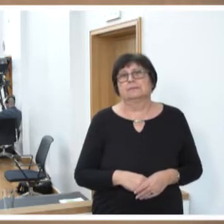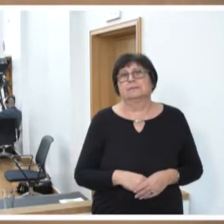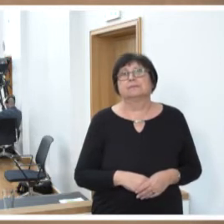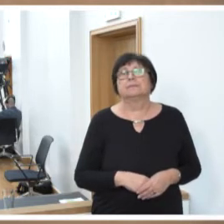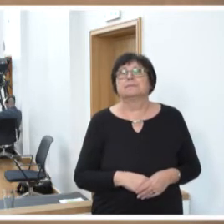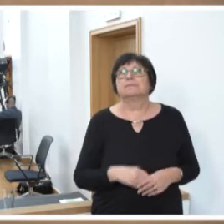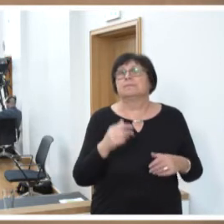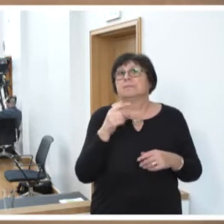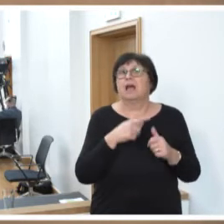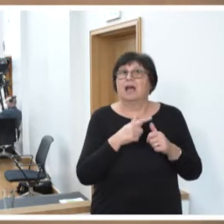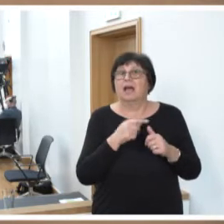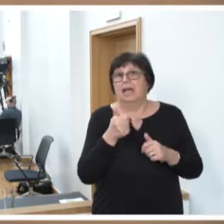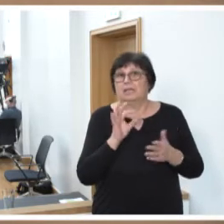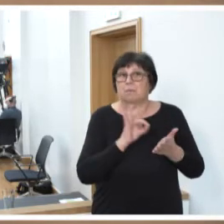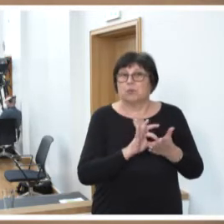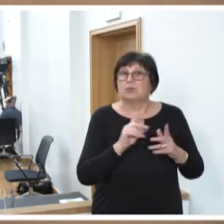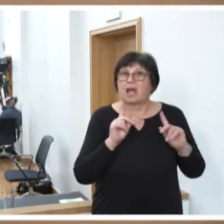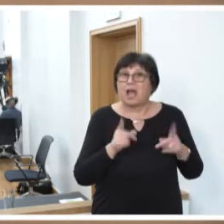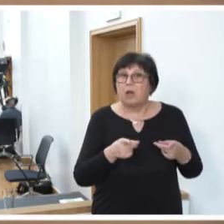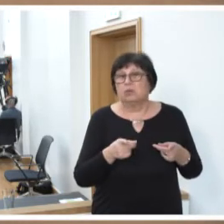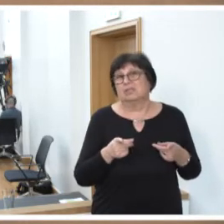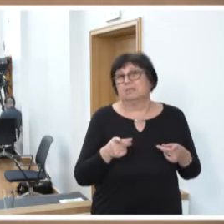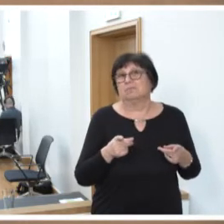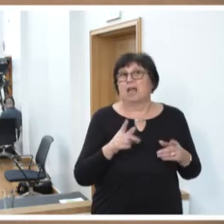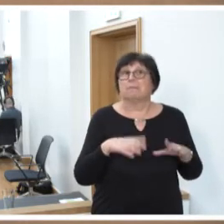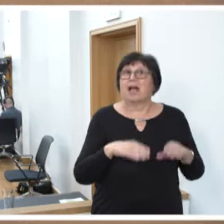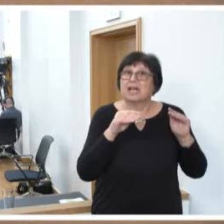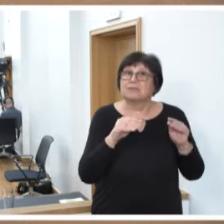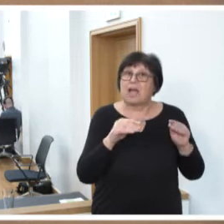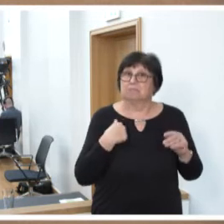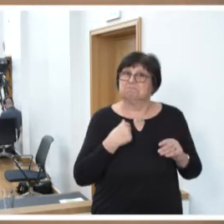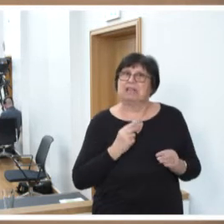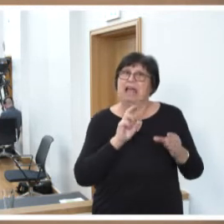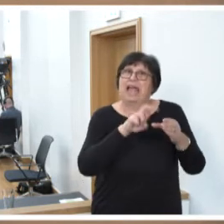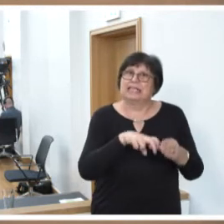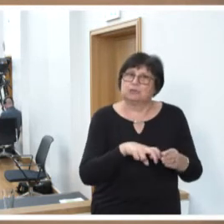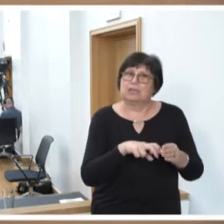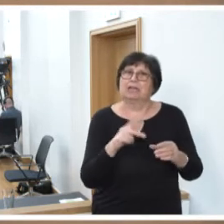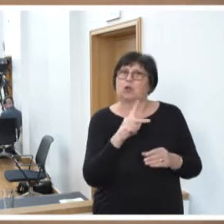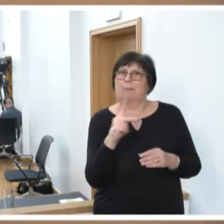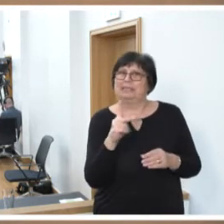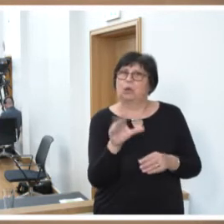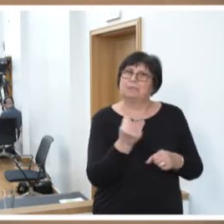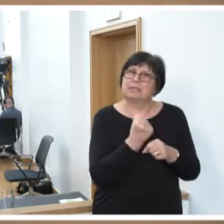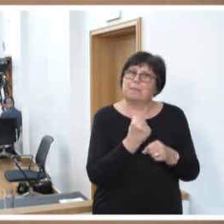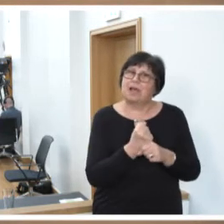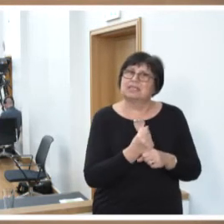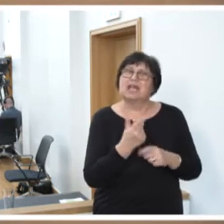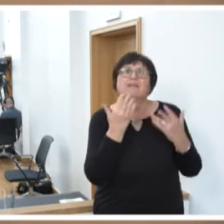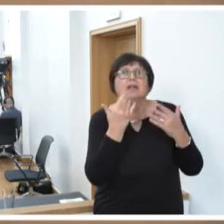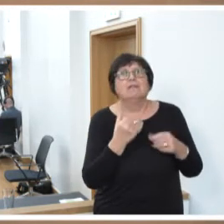Und ein Punkt, der auch, jedenfalls am Beginn, als ich eingestiegen bin in die Enquete-Kommission, das Thema war, ja, wie viele